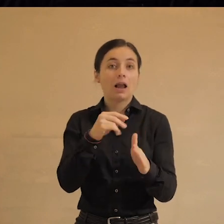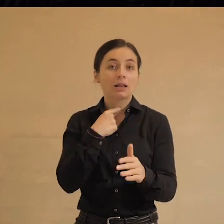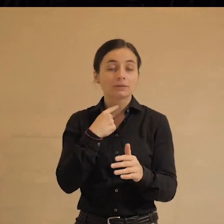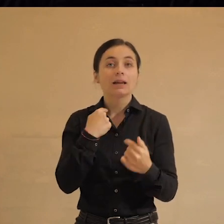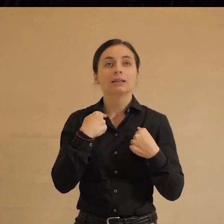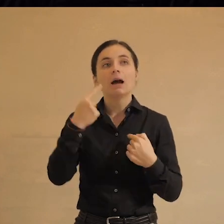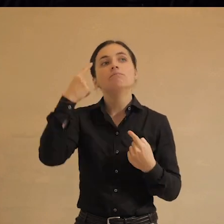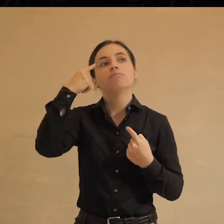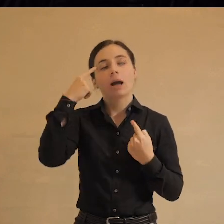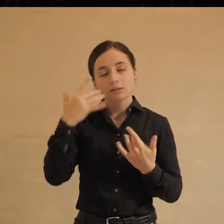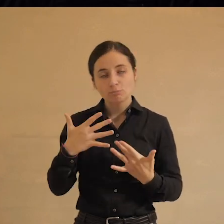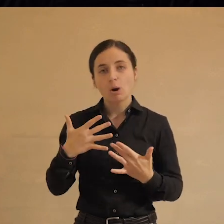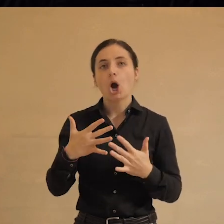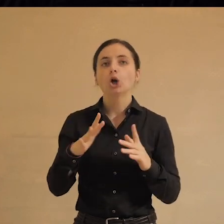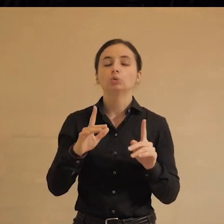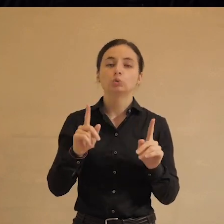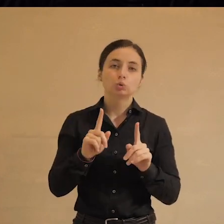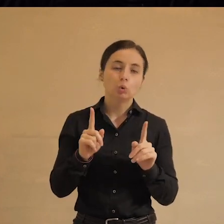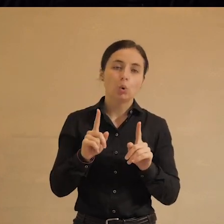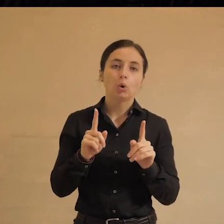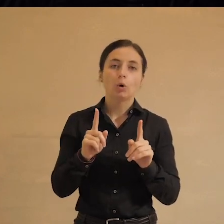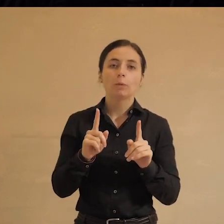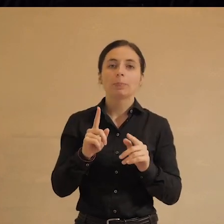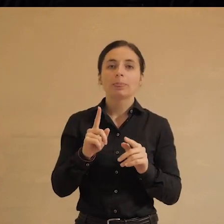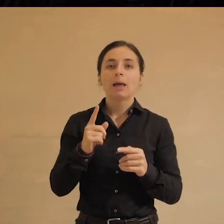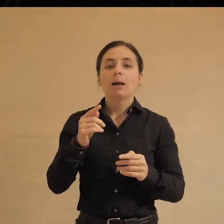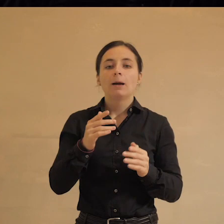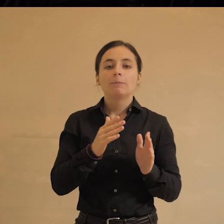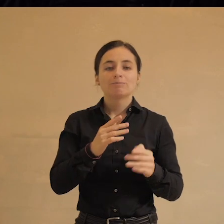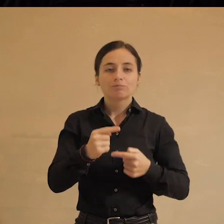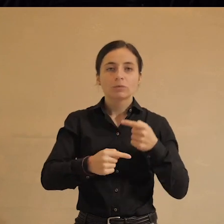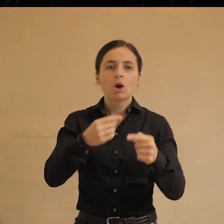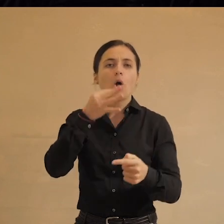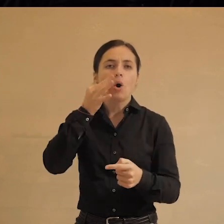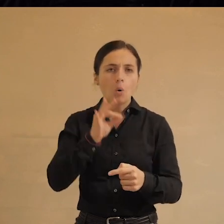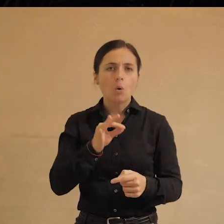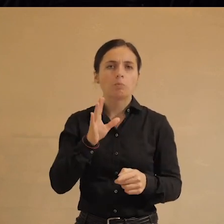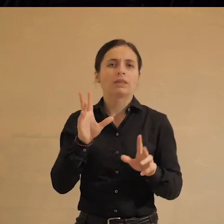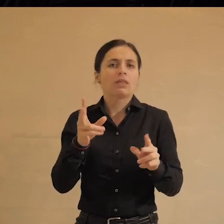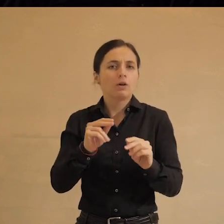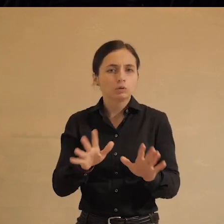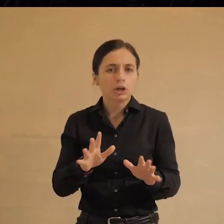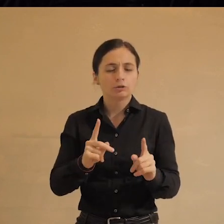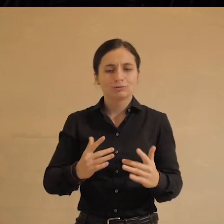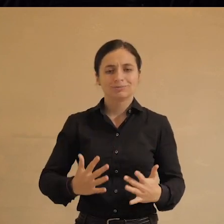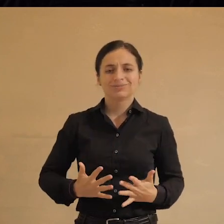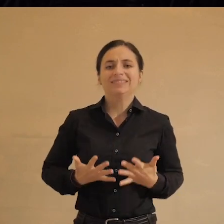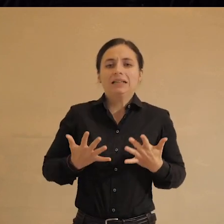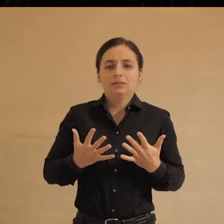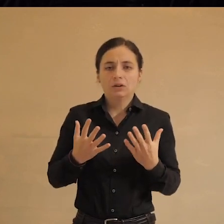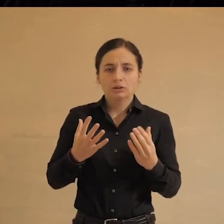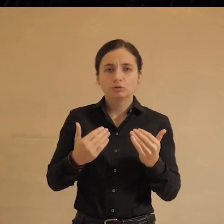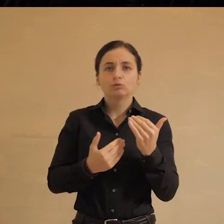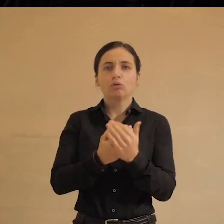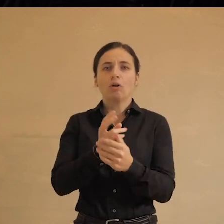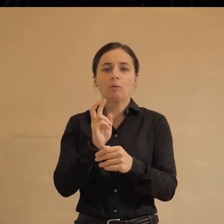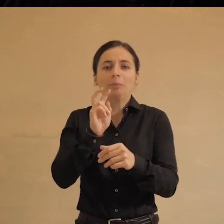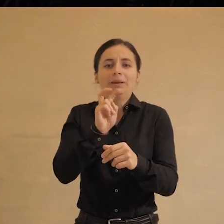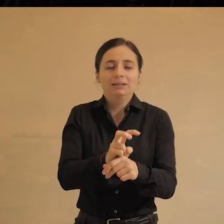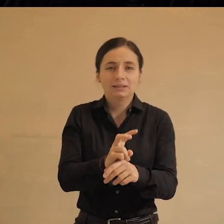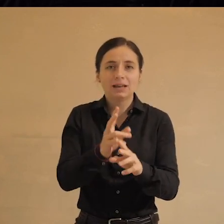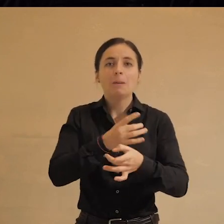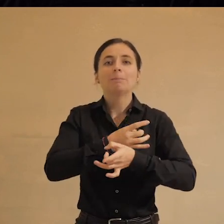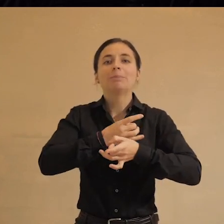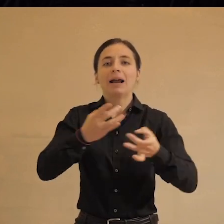Я понимаю, что последовательные опыты, неудач, не то чтобы вдохновляют еще раз прийти на праздник,